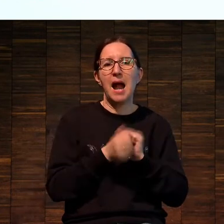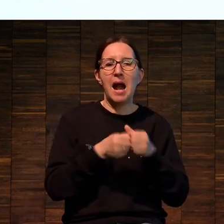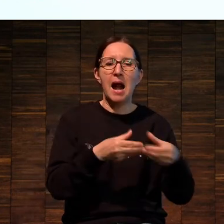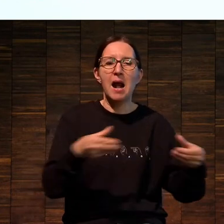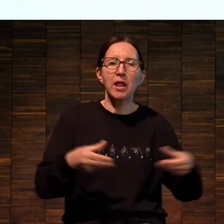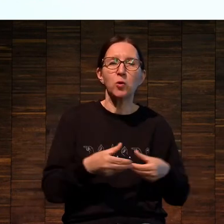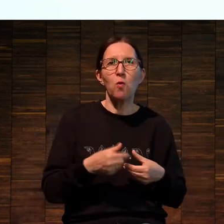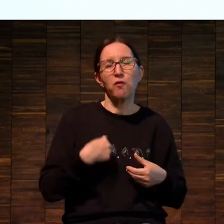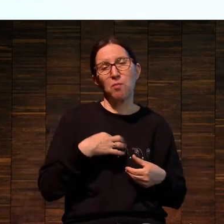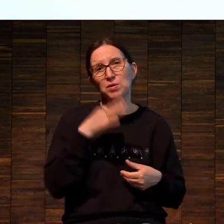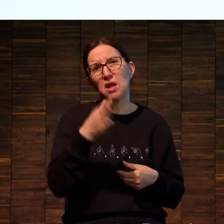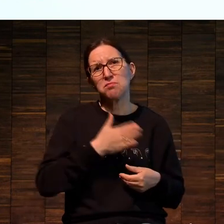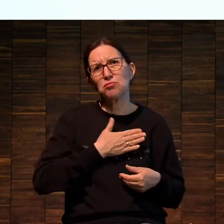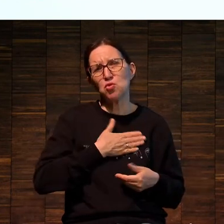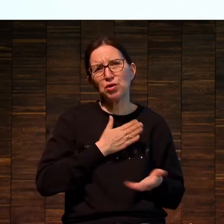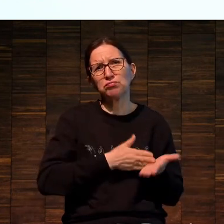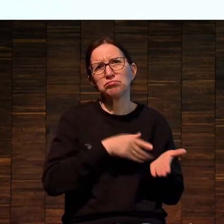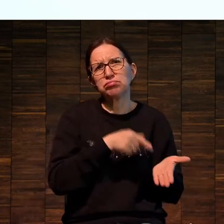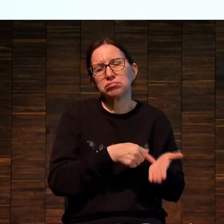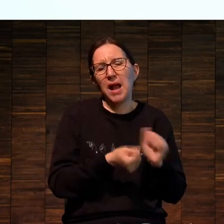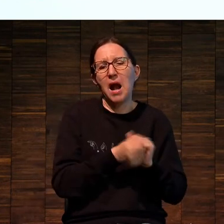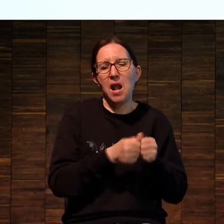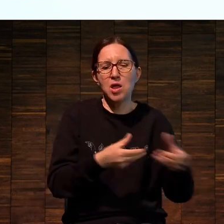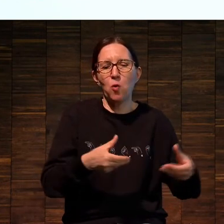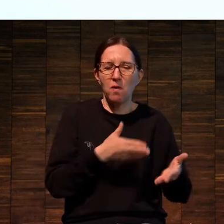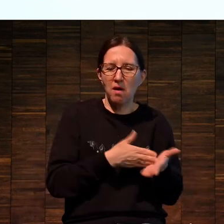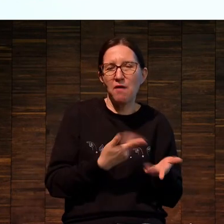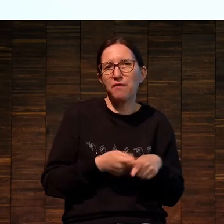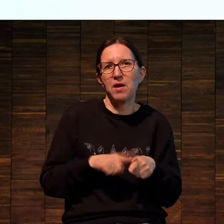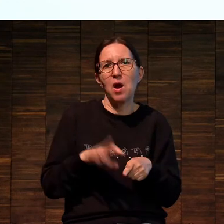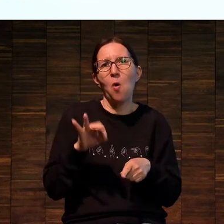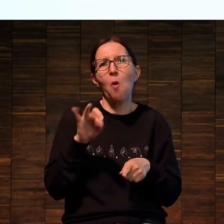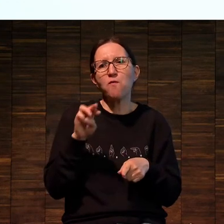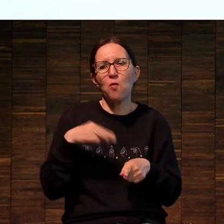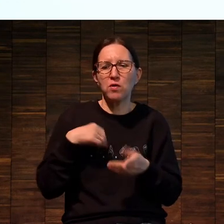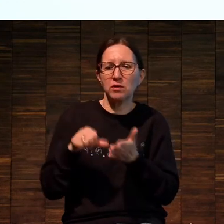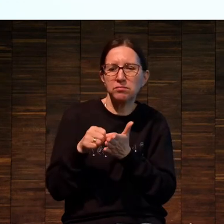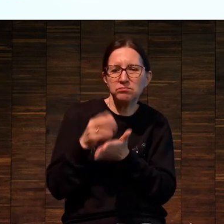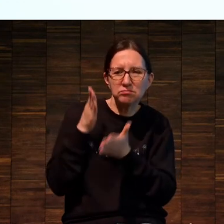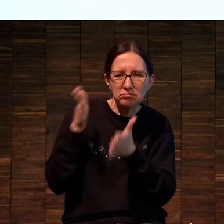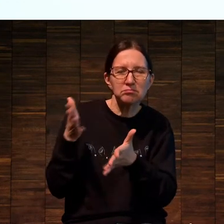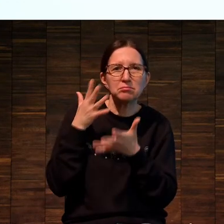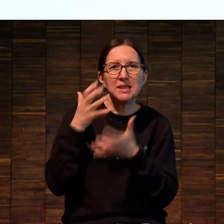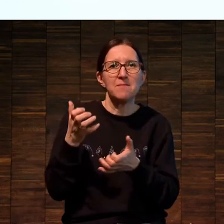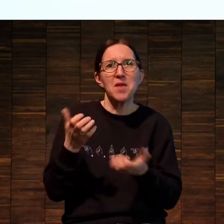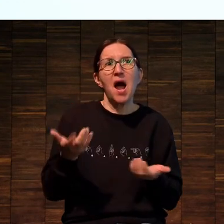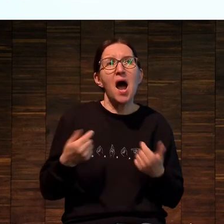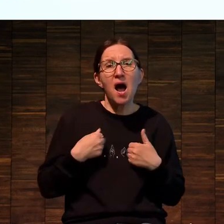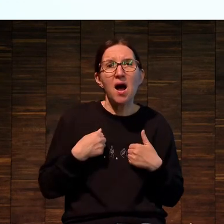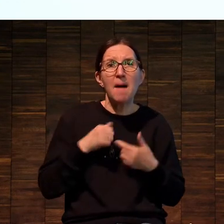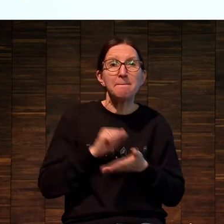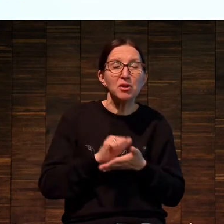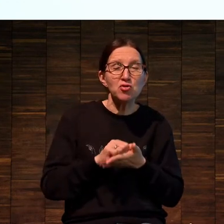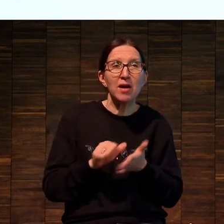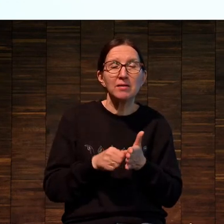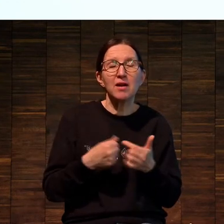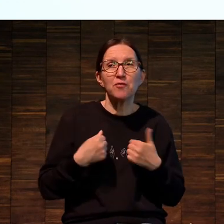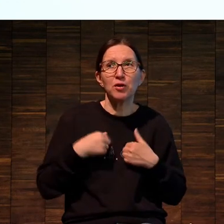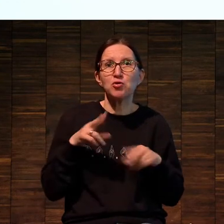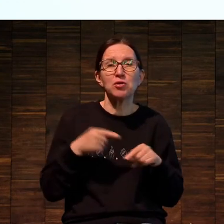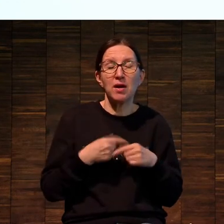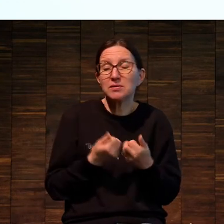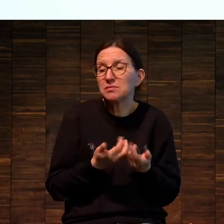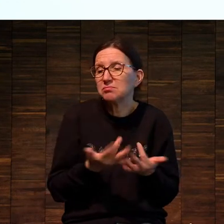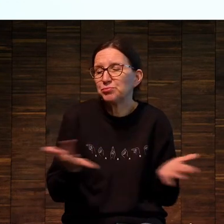афорт, литография, шелкография или что-то. В данном случае я печатную графику рассматриваю именно